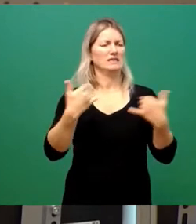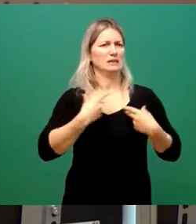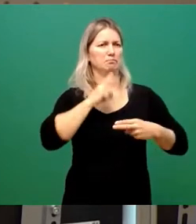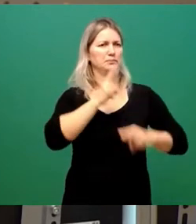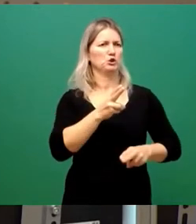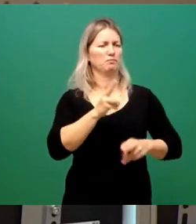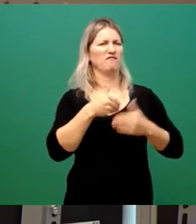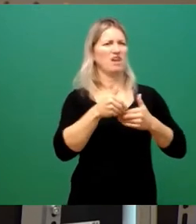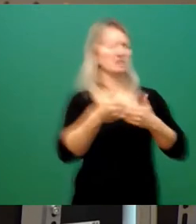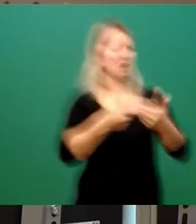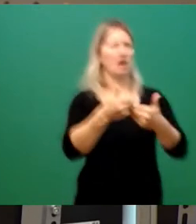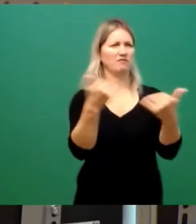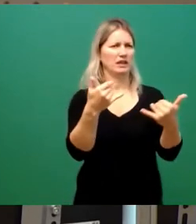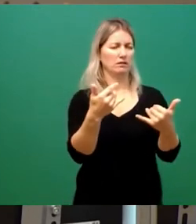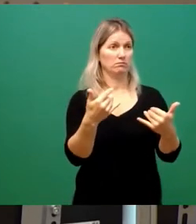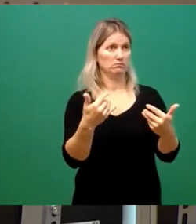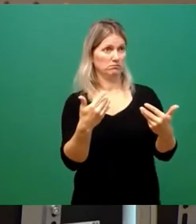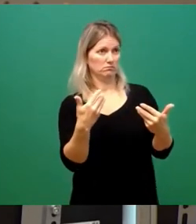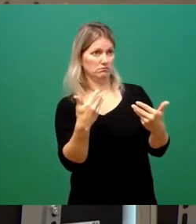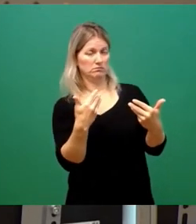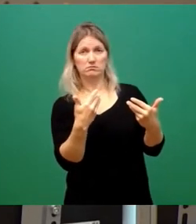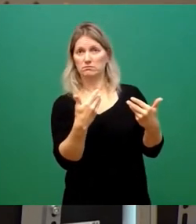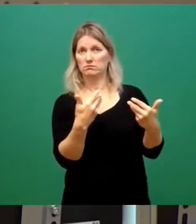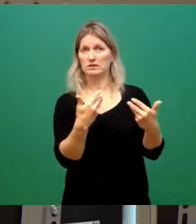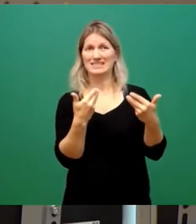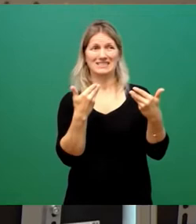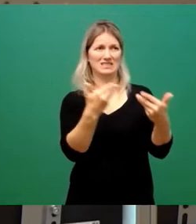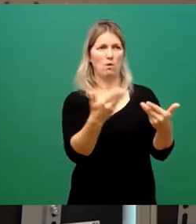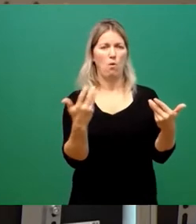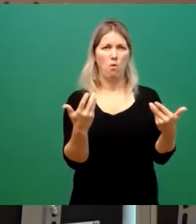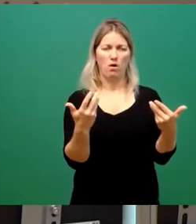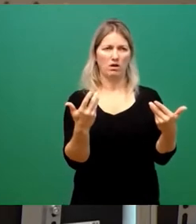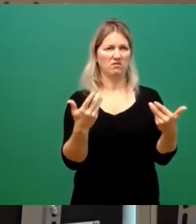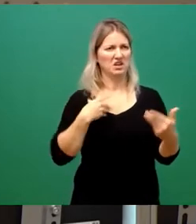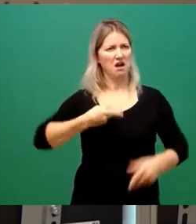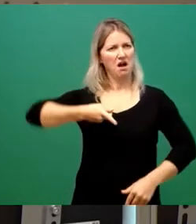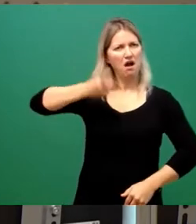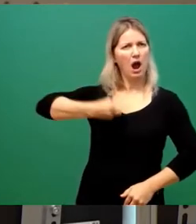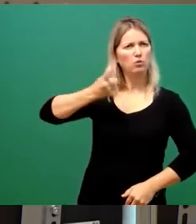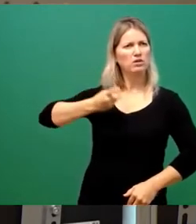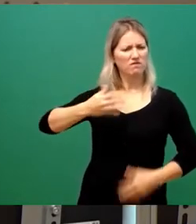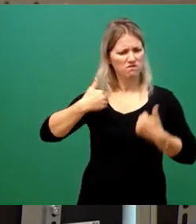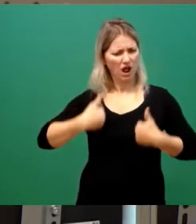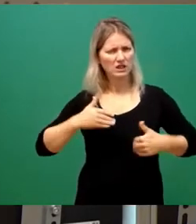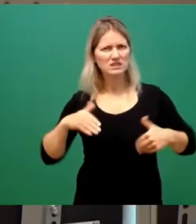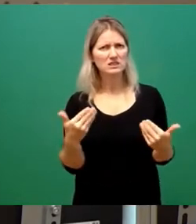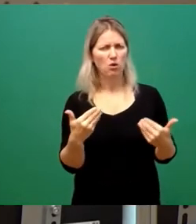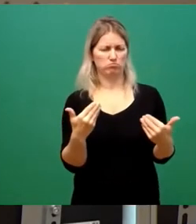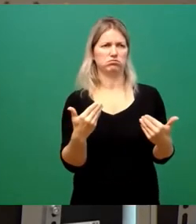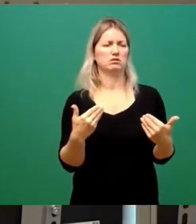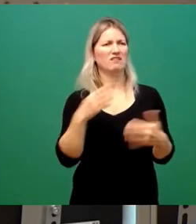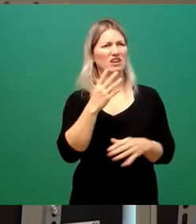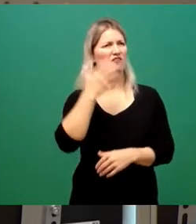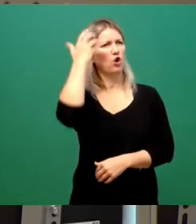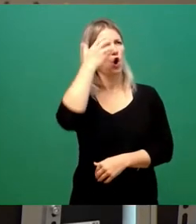Also dieses, sag ich mal, wie soll ich das nennen, dieses autoritäre Verhalten, diese Vorstellung, ich bin jetzt der Chef von